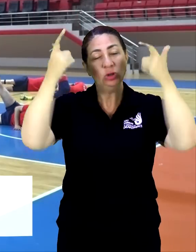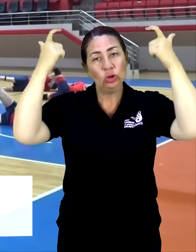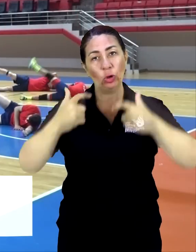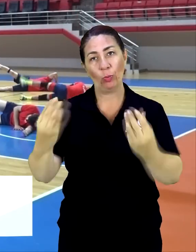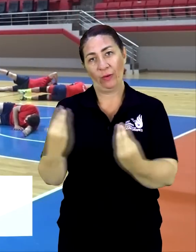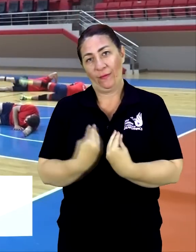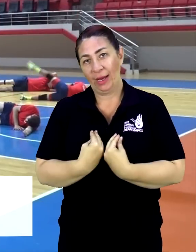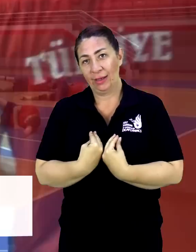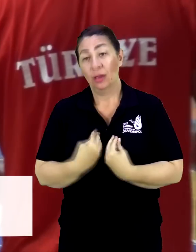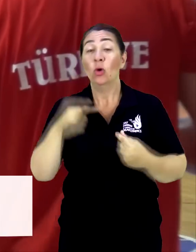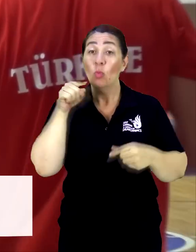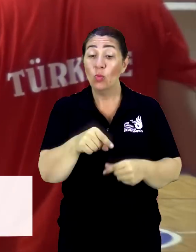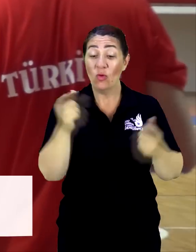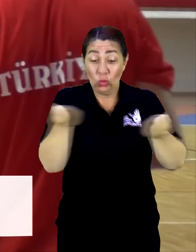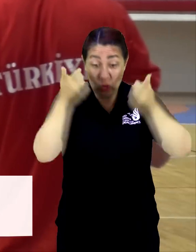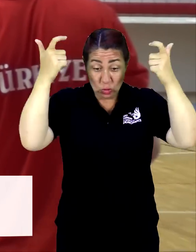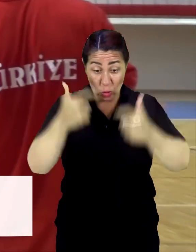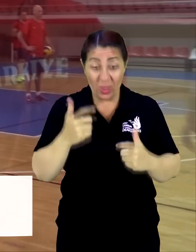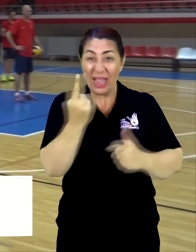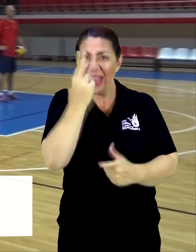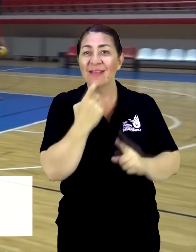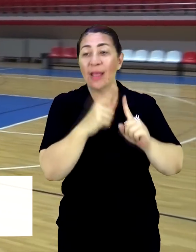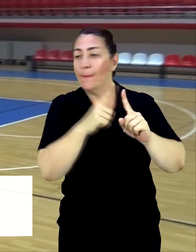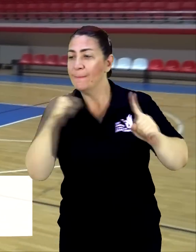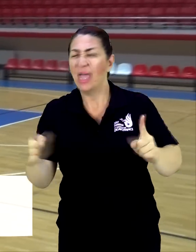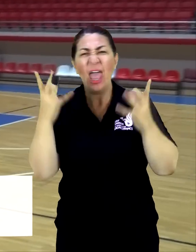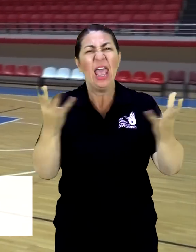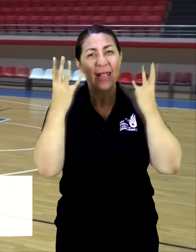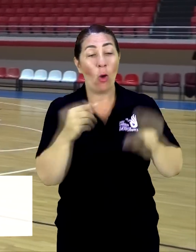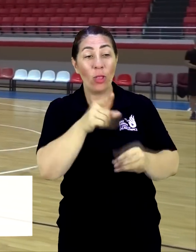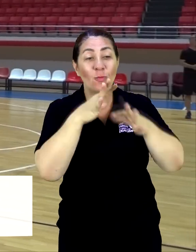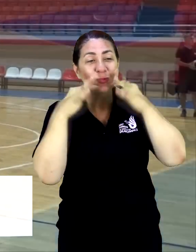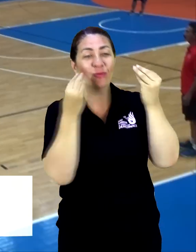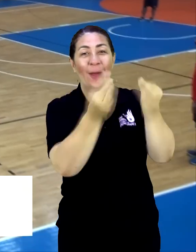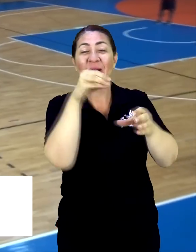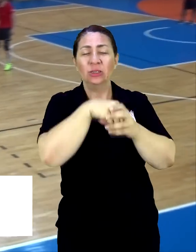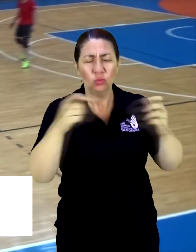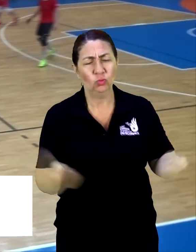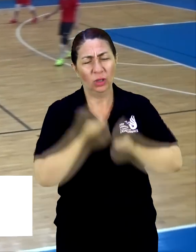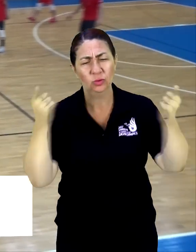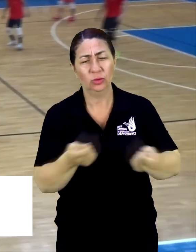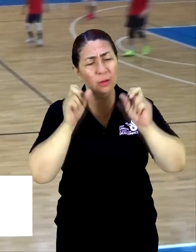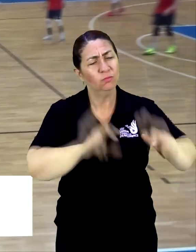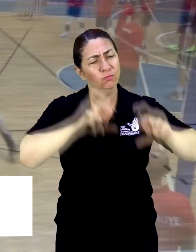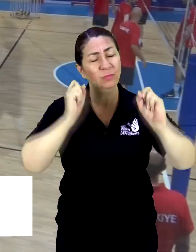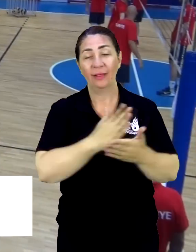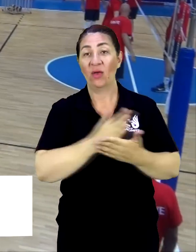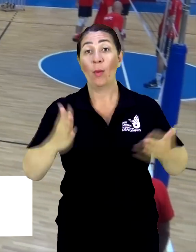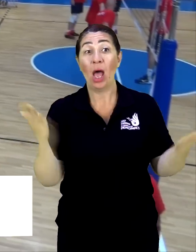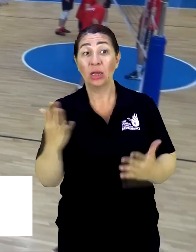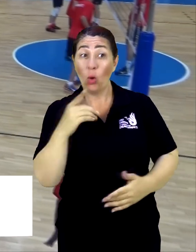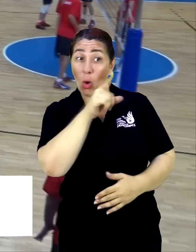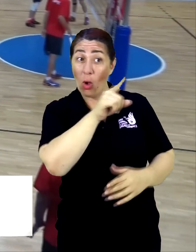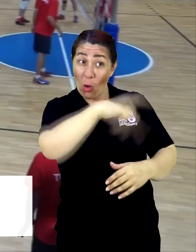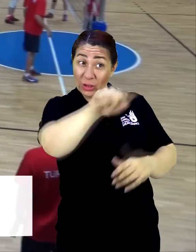şuna inanıyorum. Diyorum ki herhalde Allah bize diyordu ki bu bir vazifedir. Biz bu vazifeyi 7 yıldan beri en iyi şekilde onları